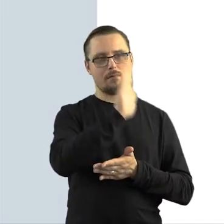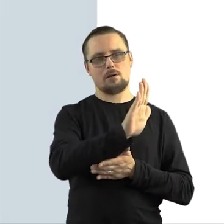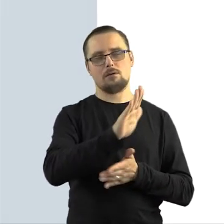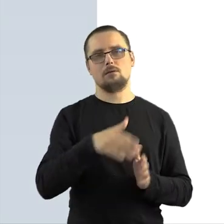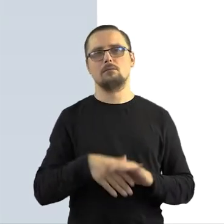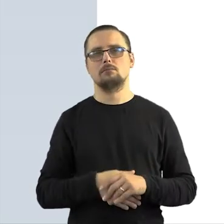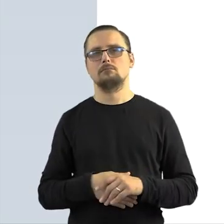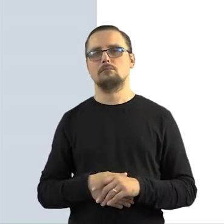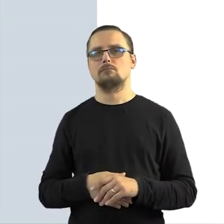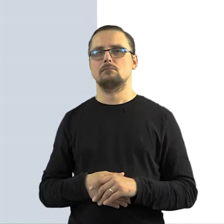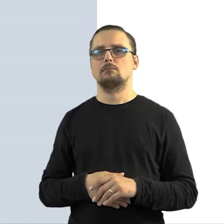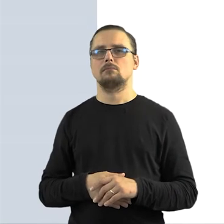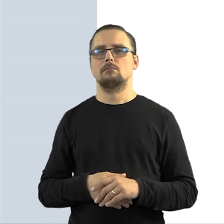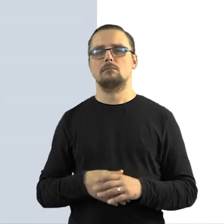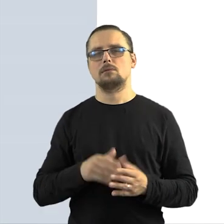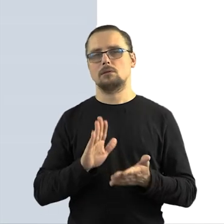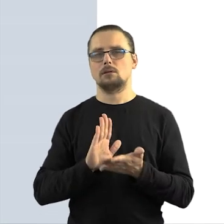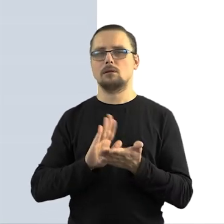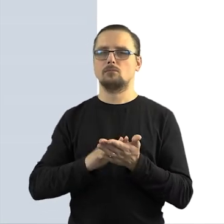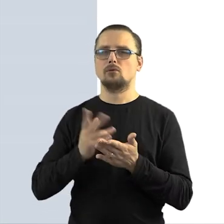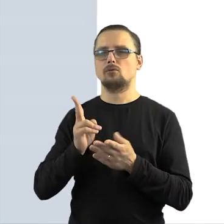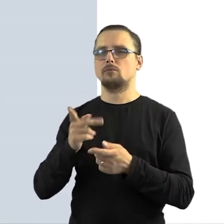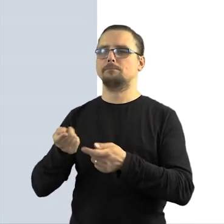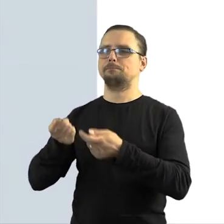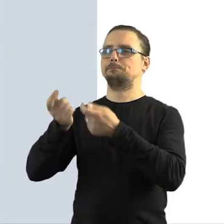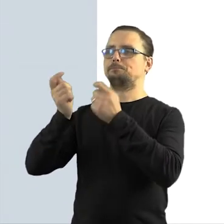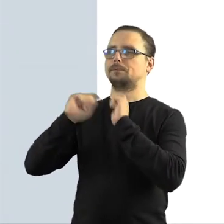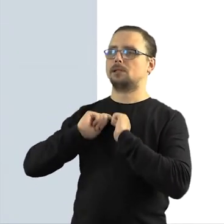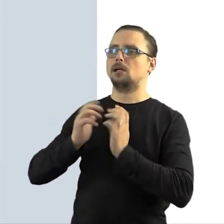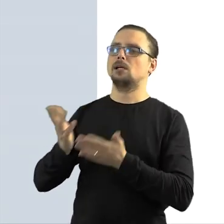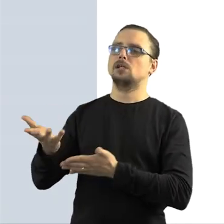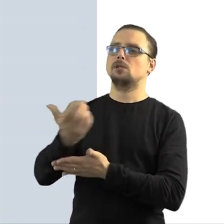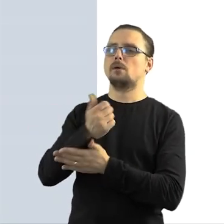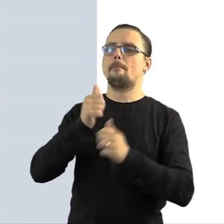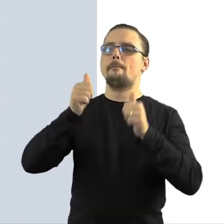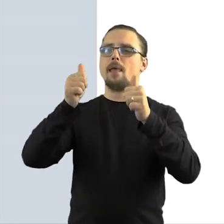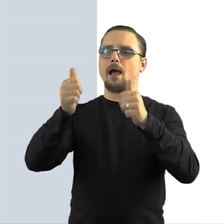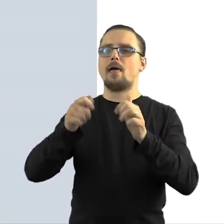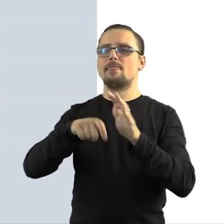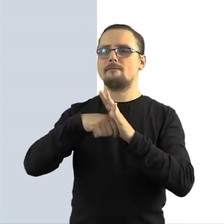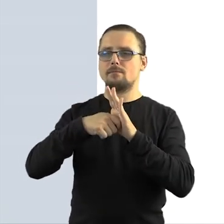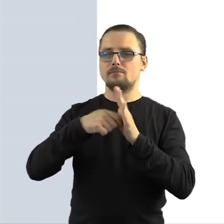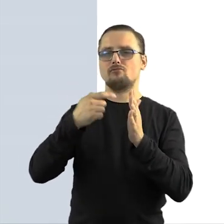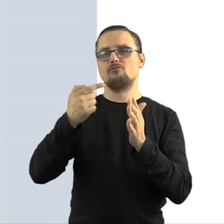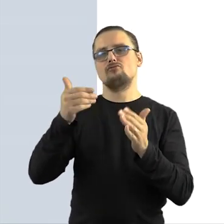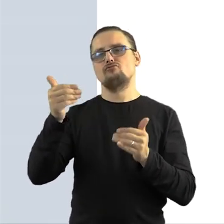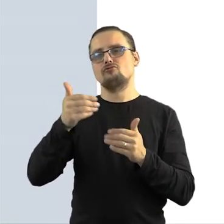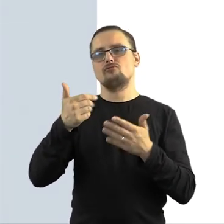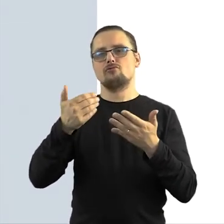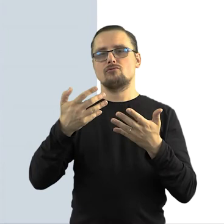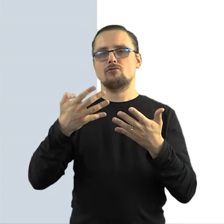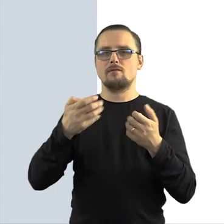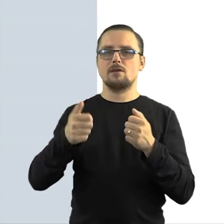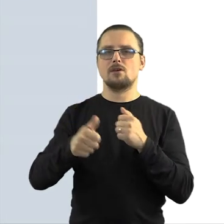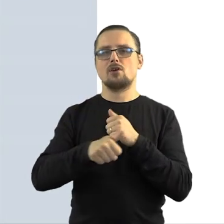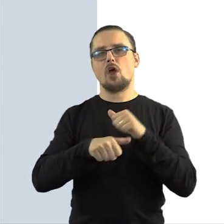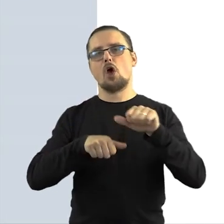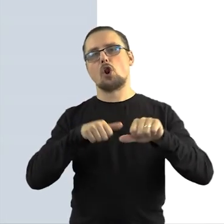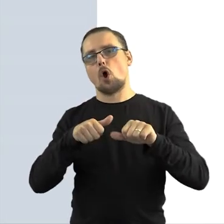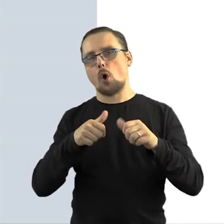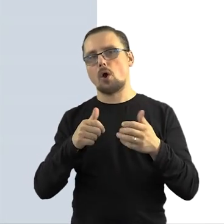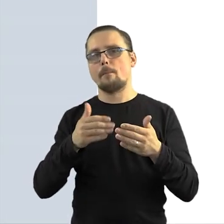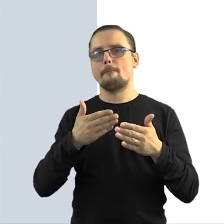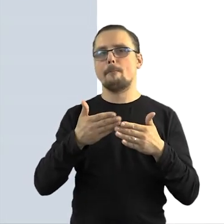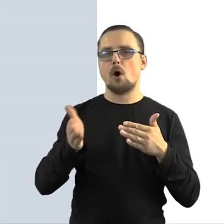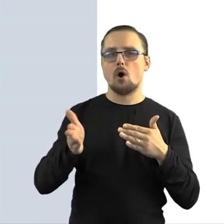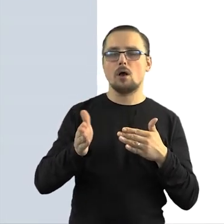oszukujmy się, że często, jeśli ktoś Państwu nawet ofiarował kolekcję plakatów filmowych z lat 60., to nie przeniósł na Państwa